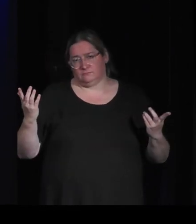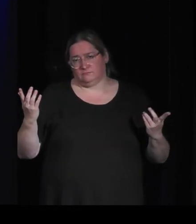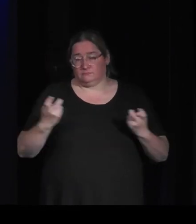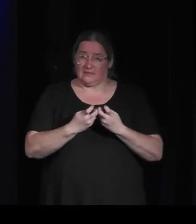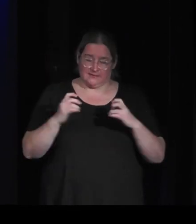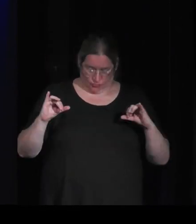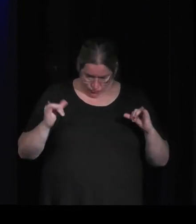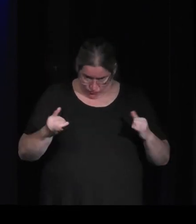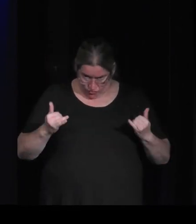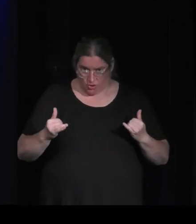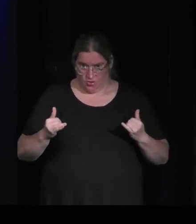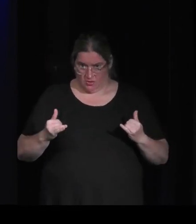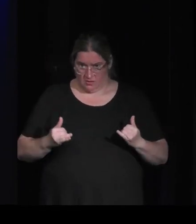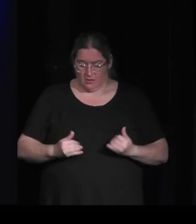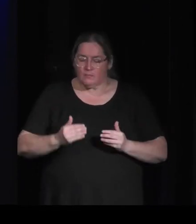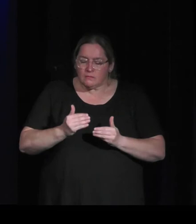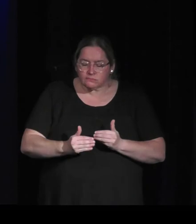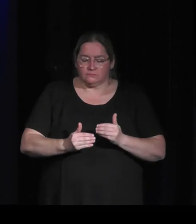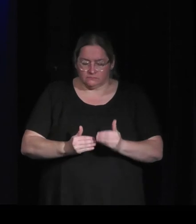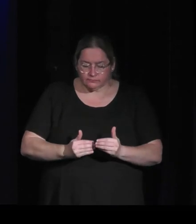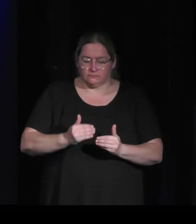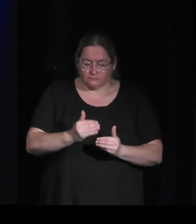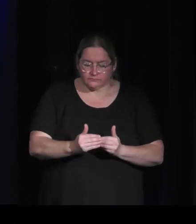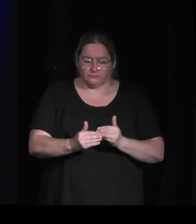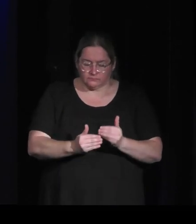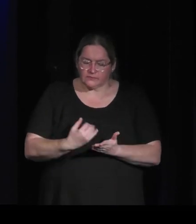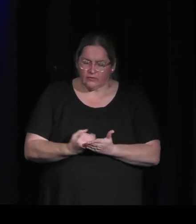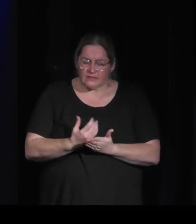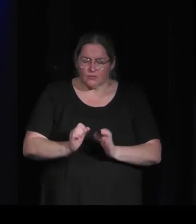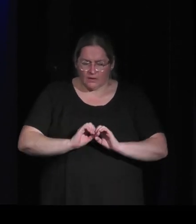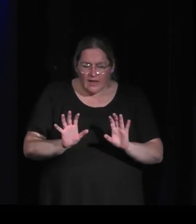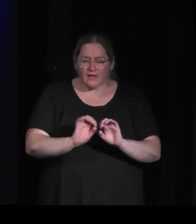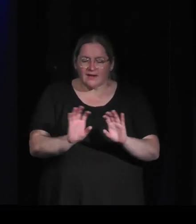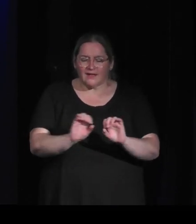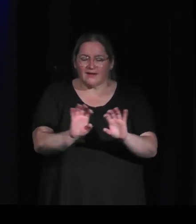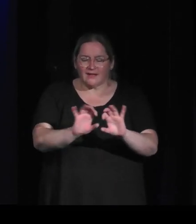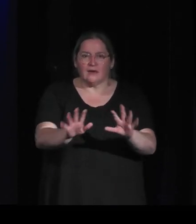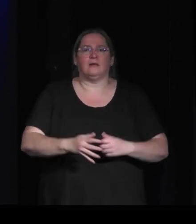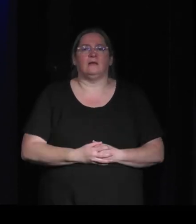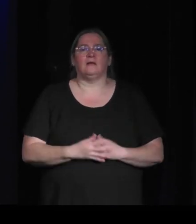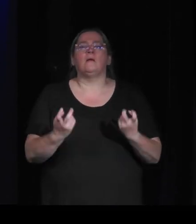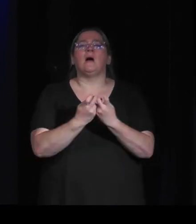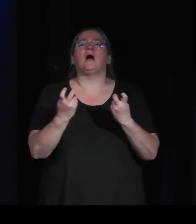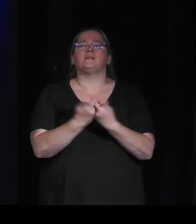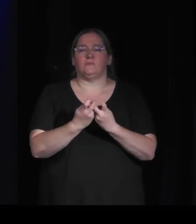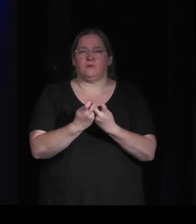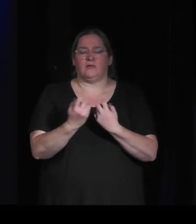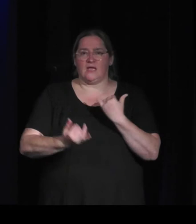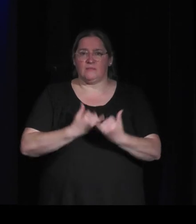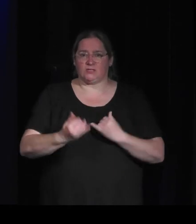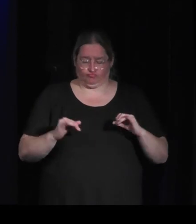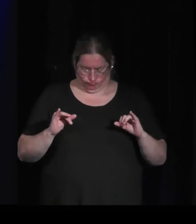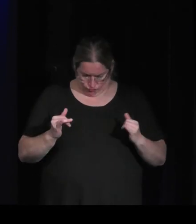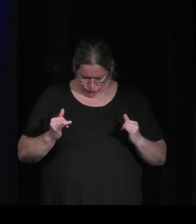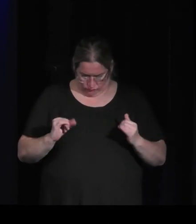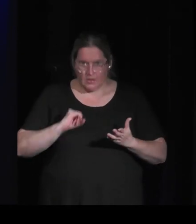est dans le jeu ça c'est hyper important parce que du coup ça nous permet très rapidement de nous dire si j'ai envie de profiter de rester là j'y reste